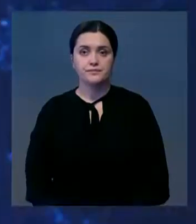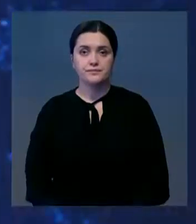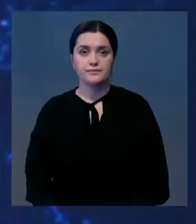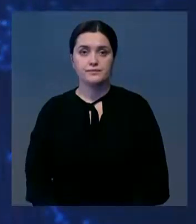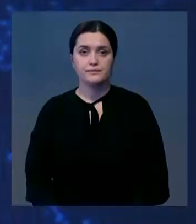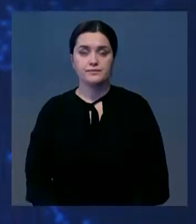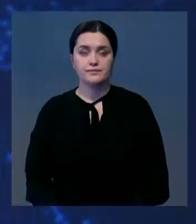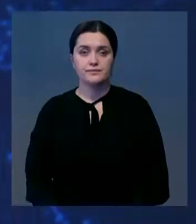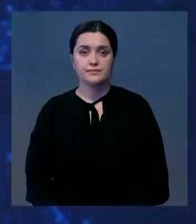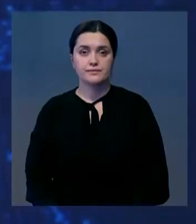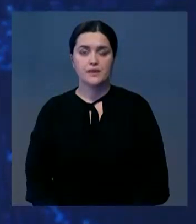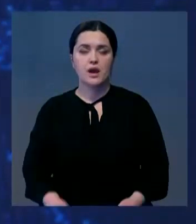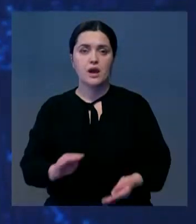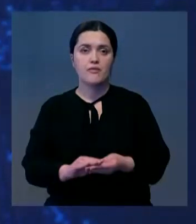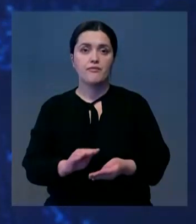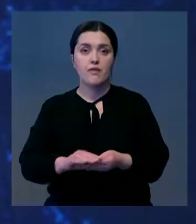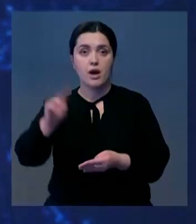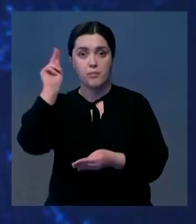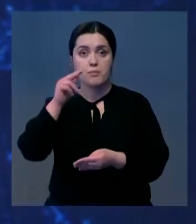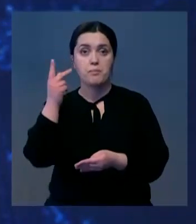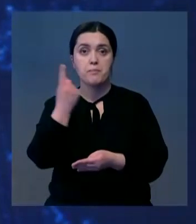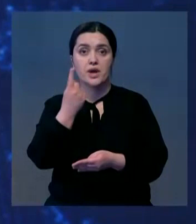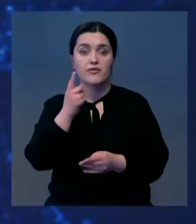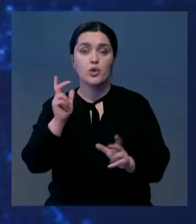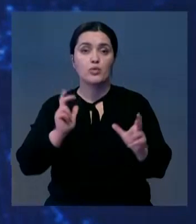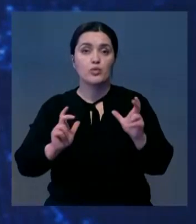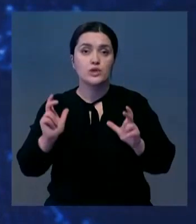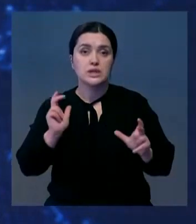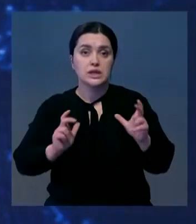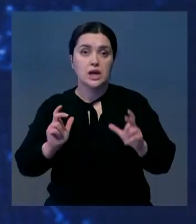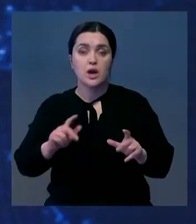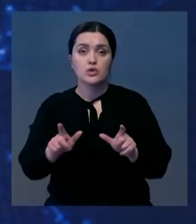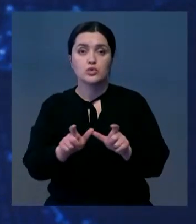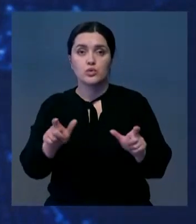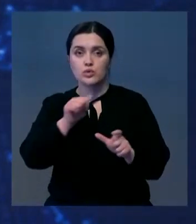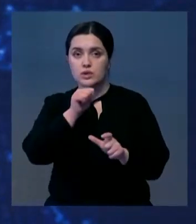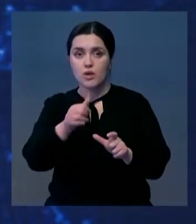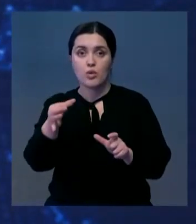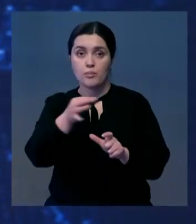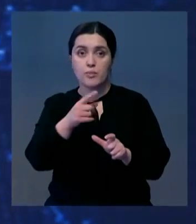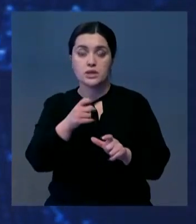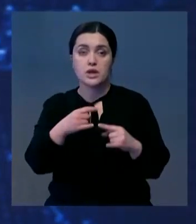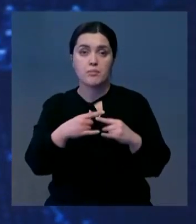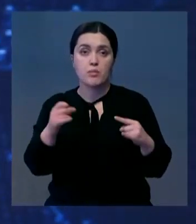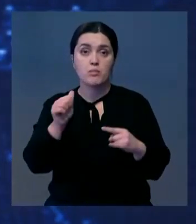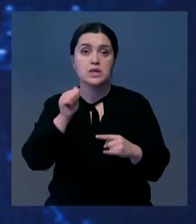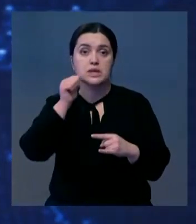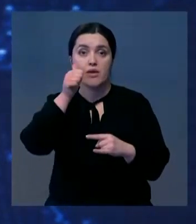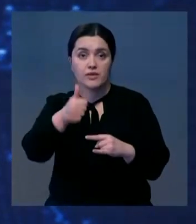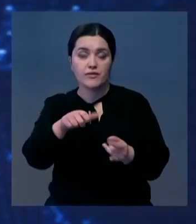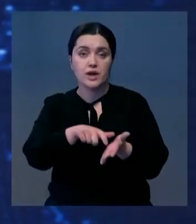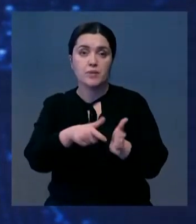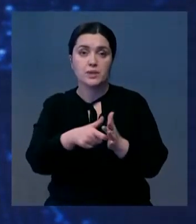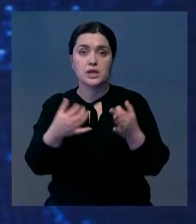К традиционному формату обучения вернутся первокурсники колледжей и вузов, а также школьники Костанайской области. За партой они смогут сесть уже